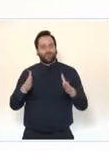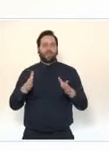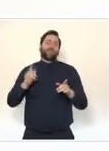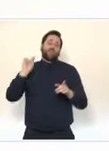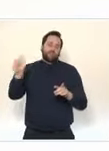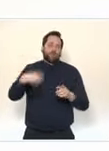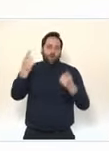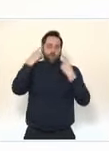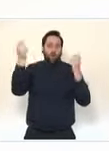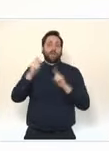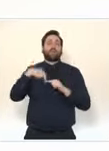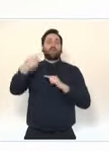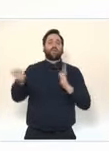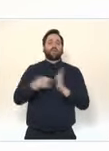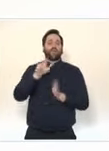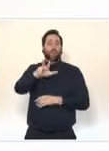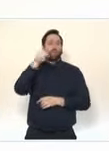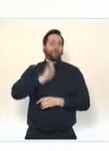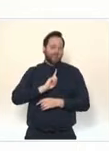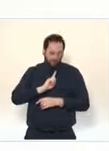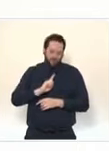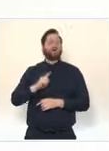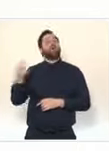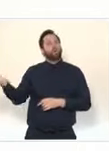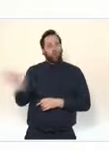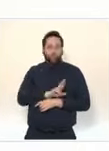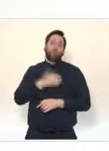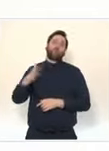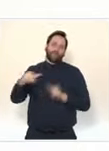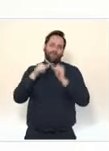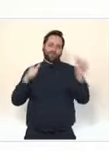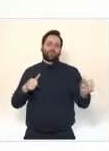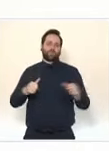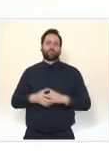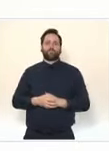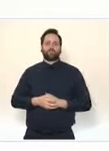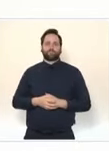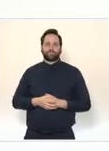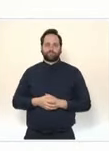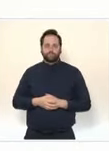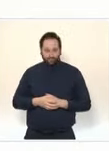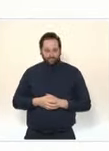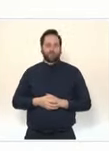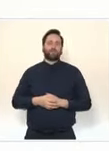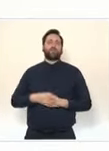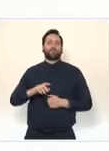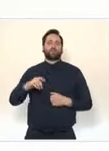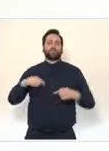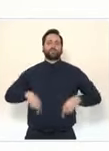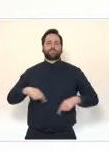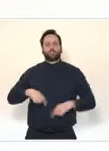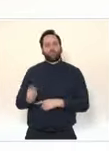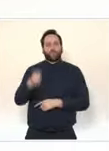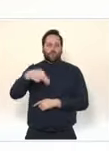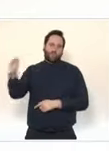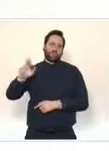dans des conditions de jauge, que Jean-Michel Blanquer précisera. À partir du 3 mai également, nous pourrons lever les contraintes de